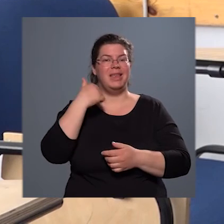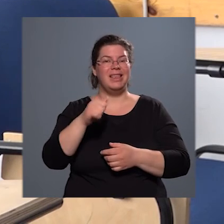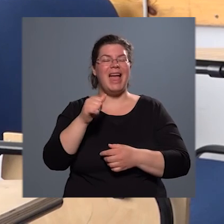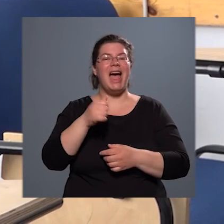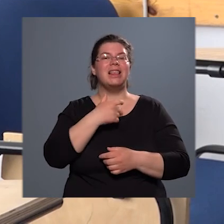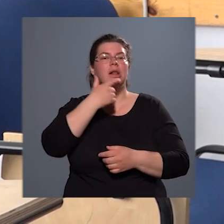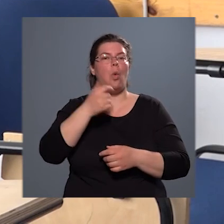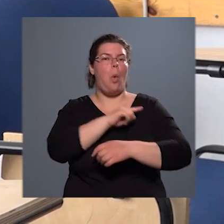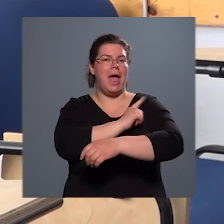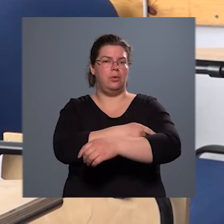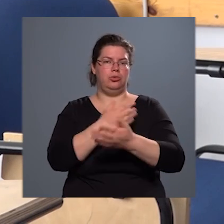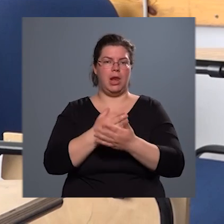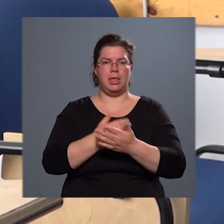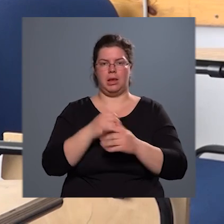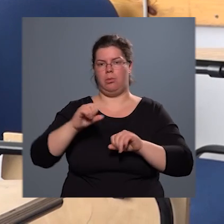legyen a motor,